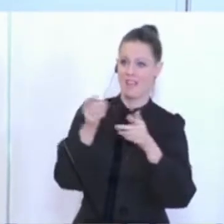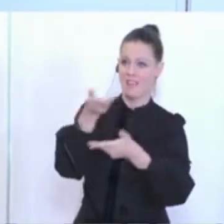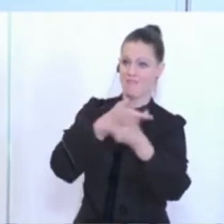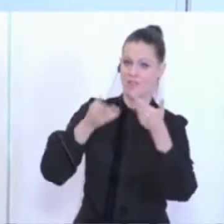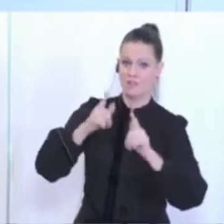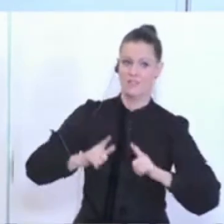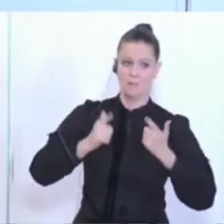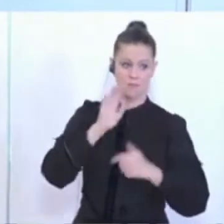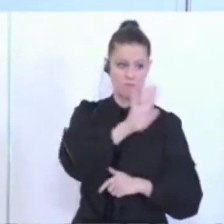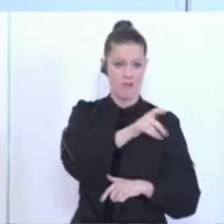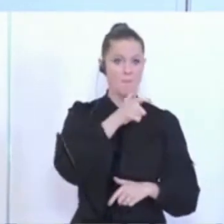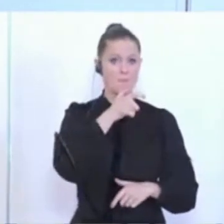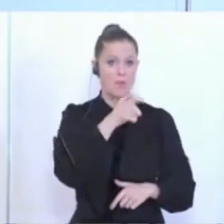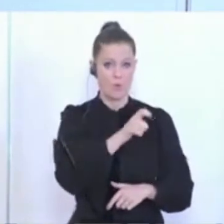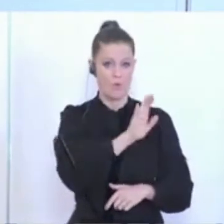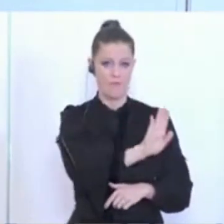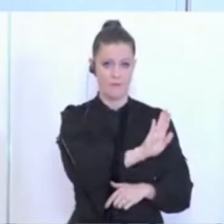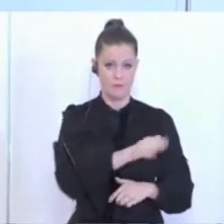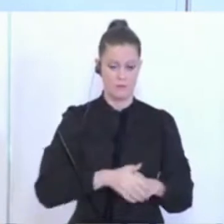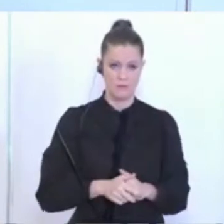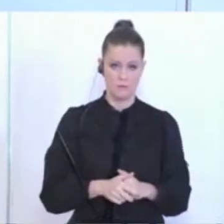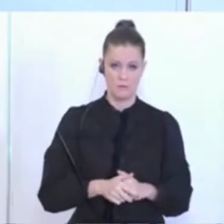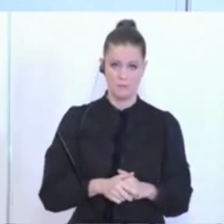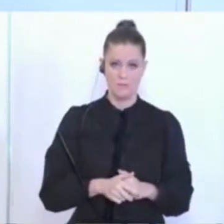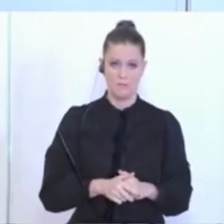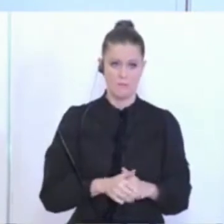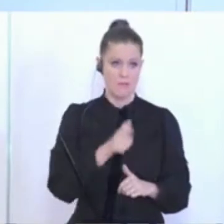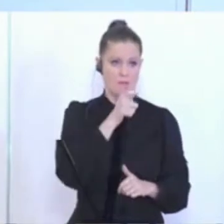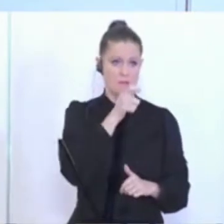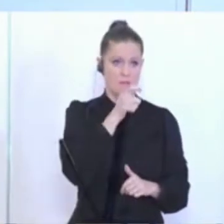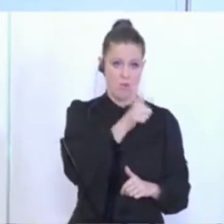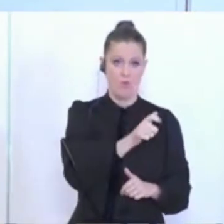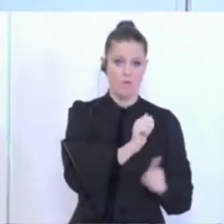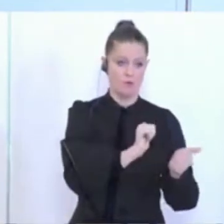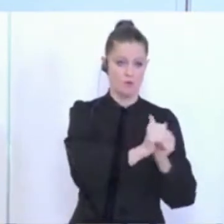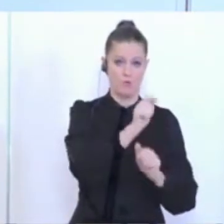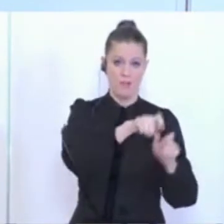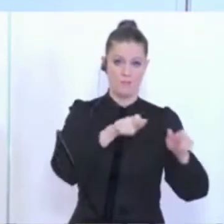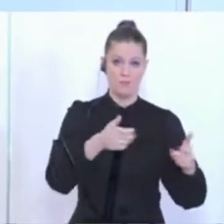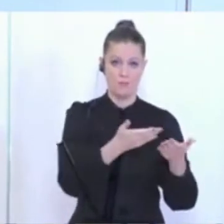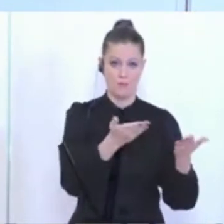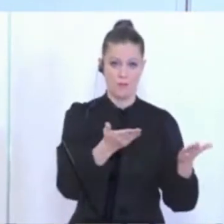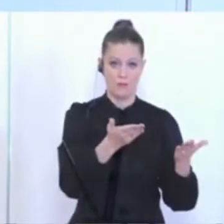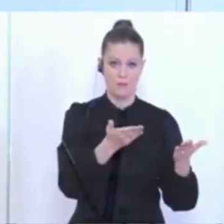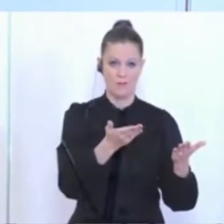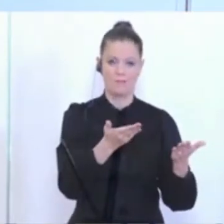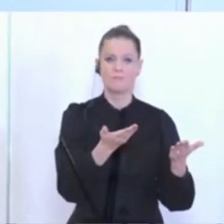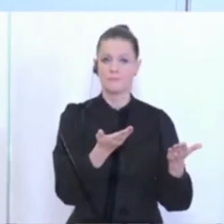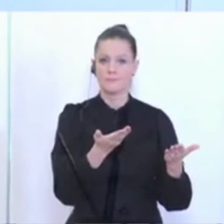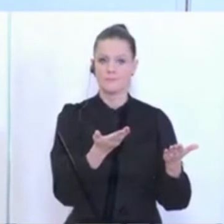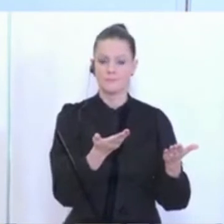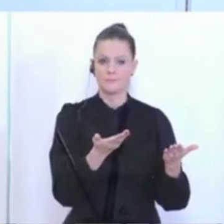weil die ja einen Beruf ausüben. Das sind ja zum Teil ihre Berufssportlerinnen und Berufssportler. Aber wir würden es jetzt da so definiert